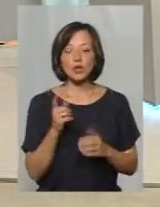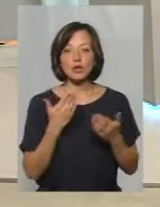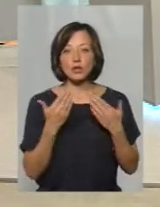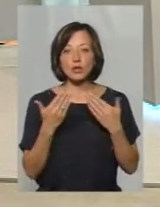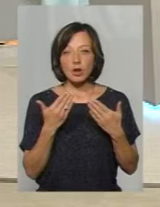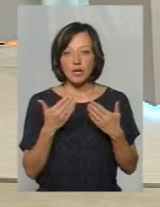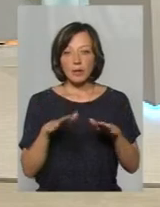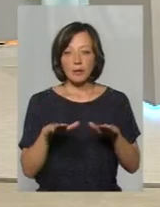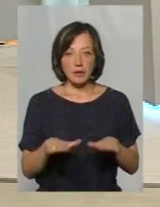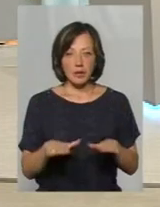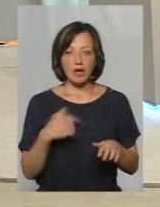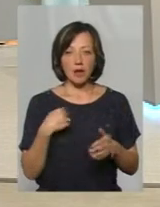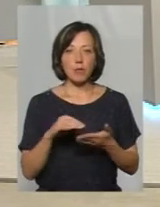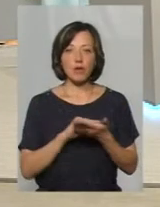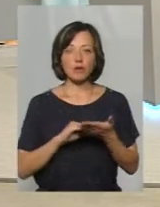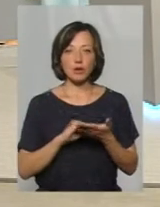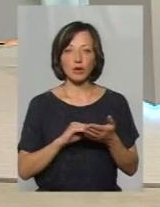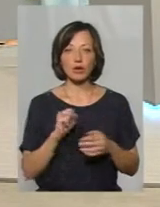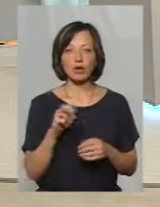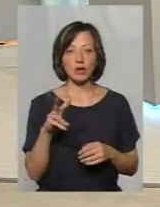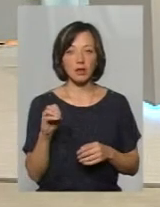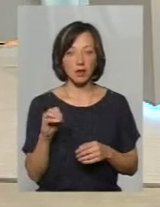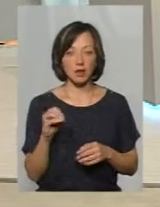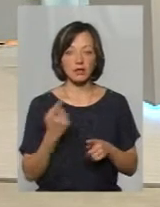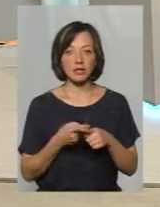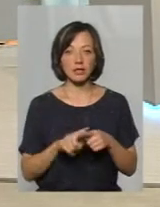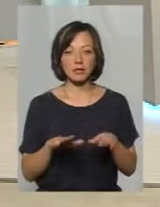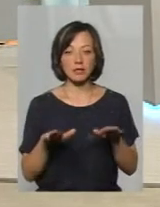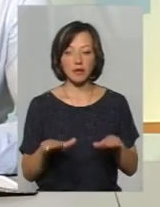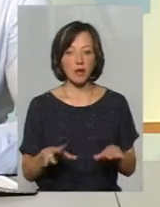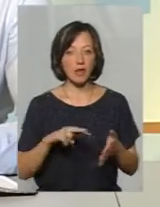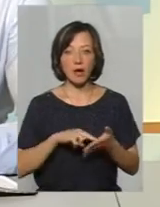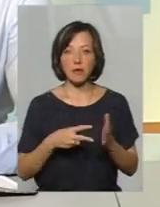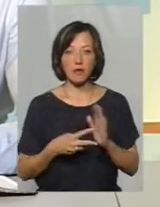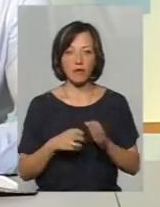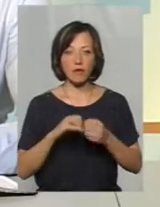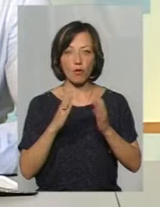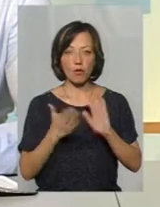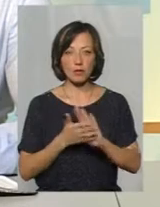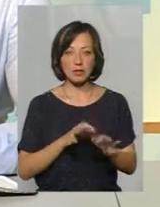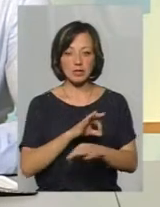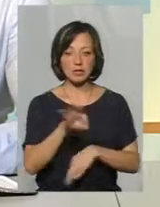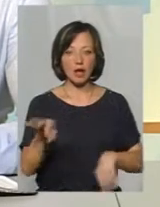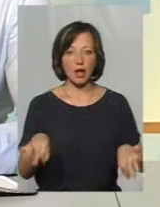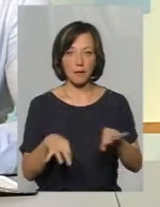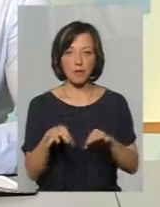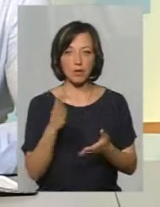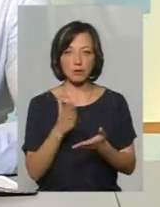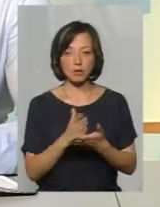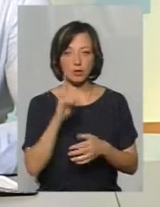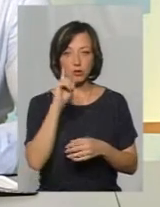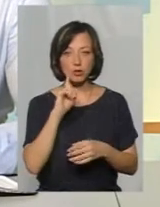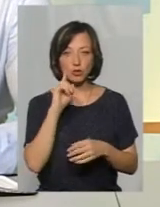я, напевно, повторюсь, але дана локація не передбачена в комплексні схеми розміщення